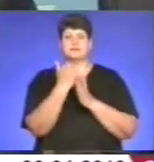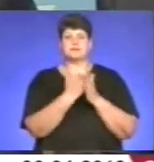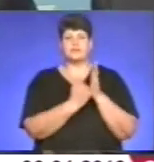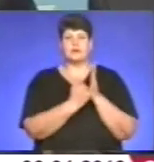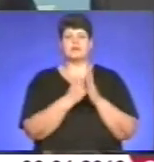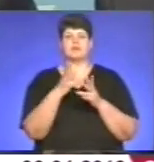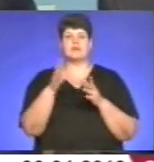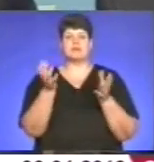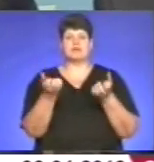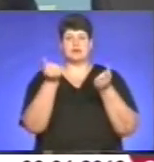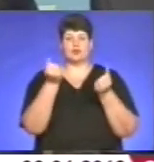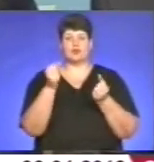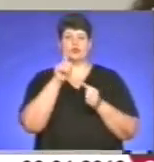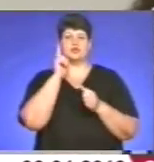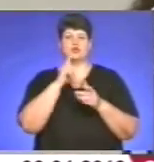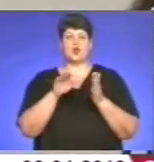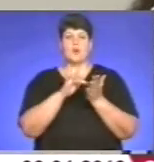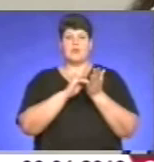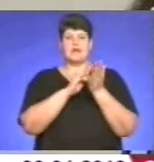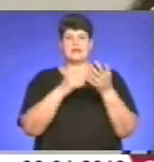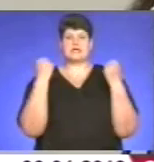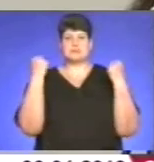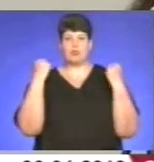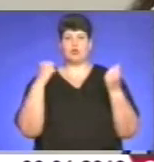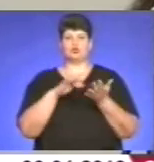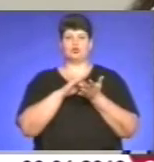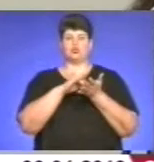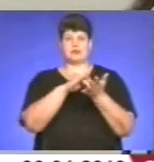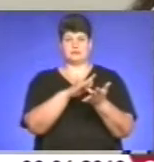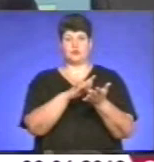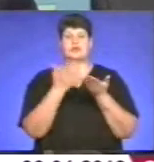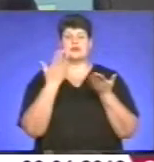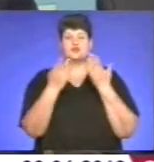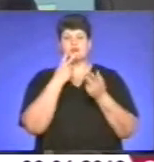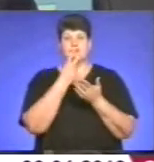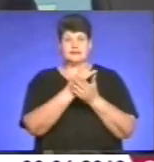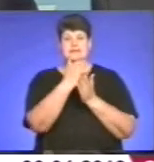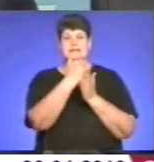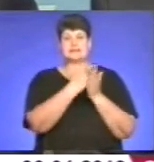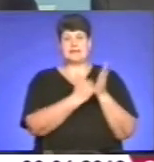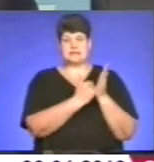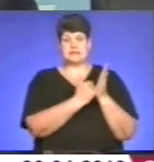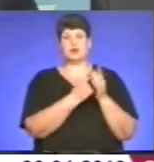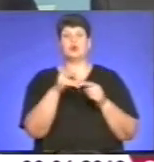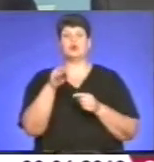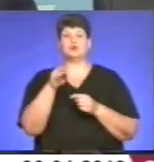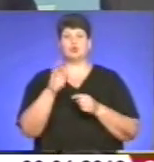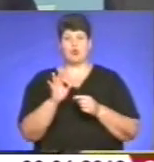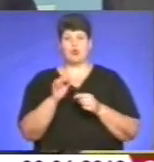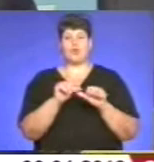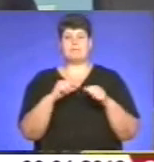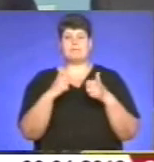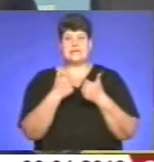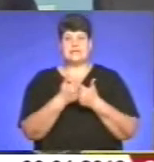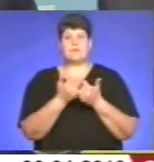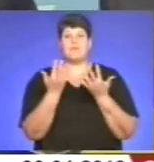області освіти, науки, молодіжної політики, спорту і туризму. Якщо дивитися навіть статистику, то комісія